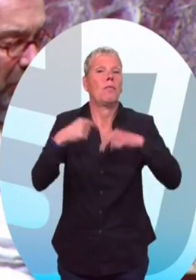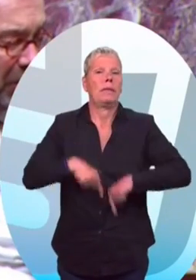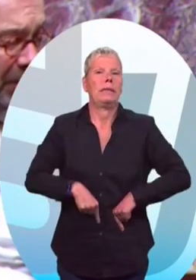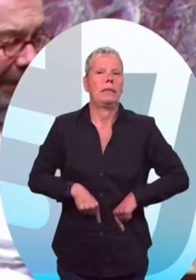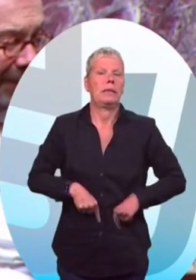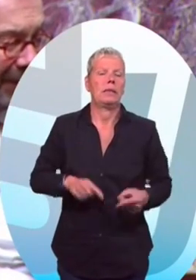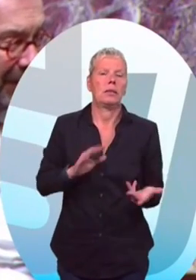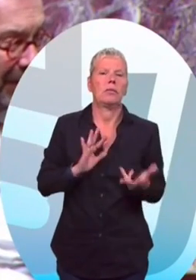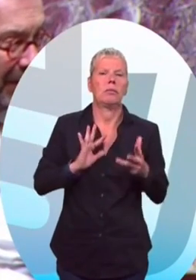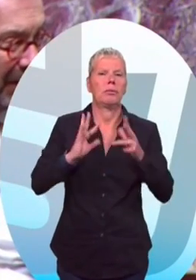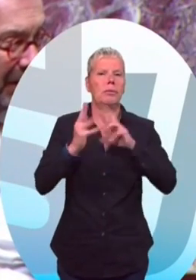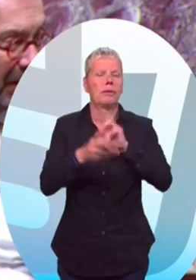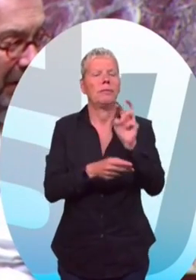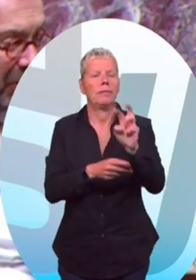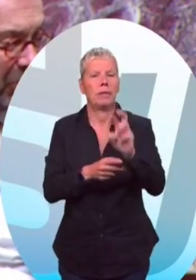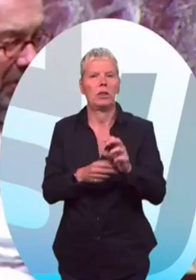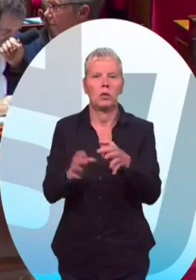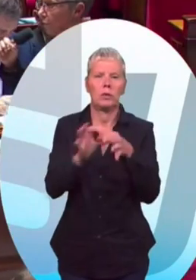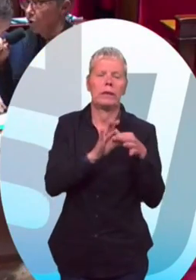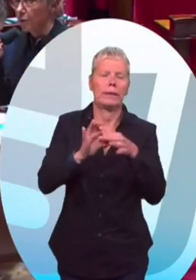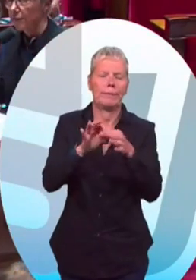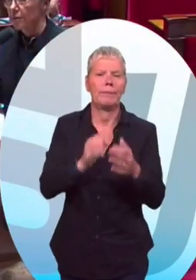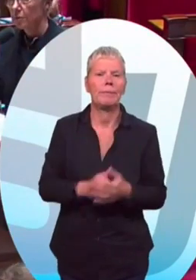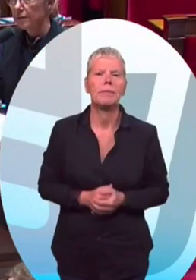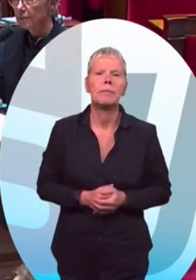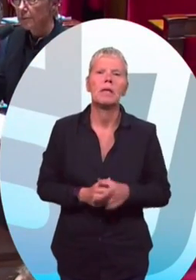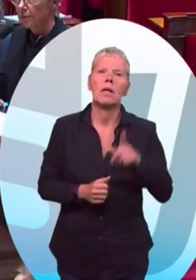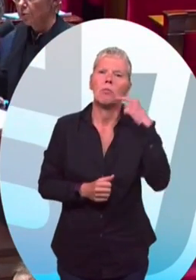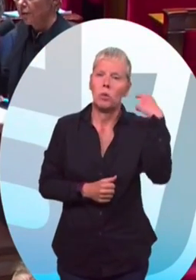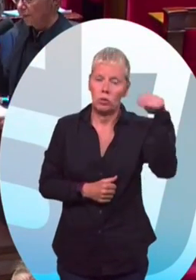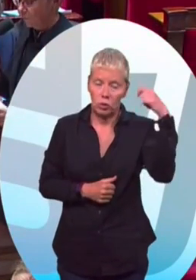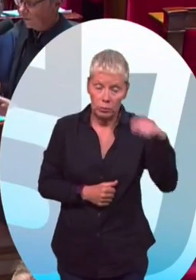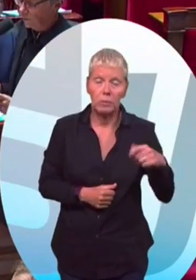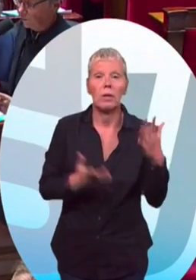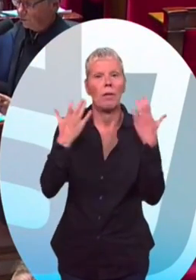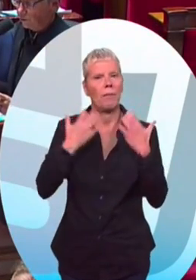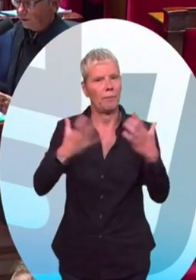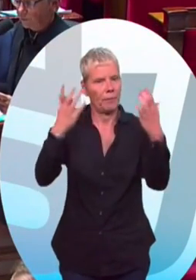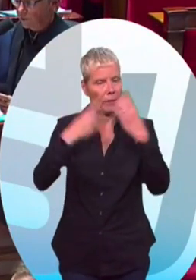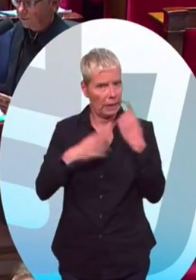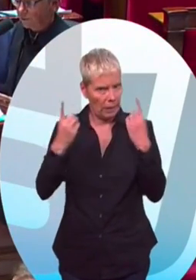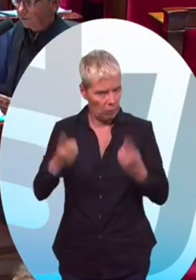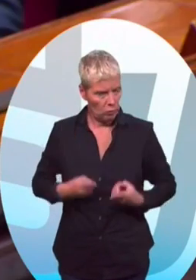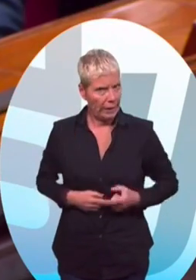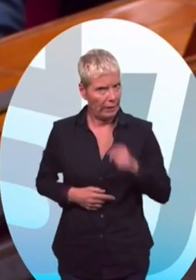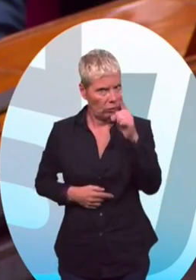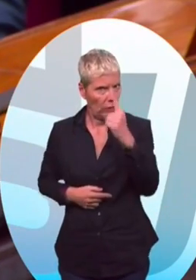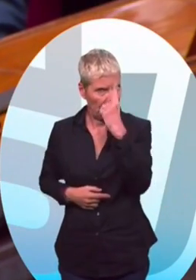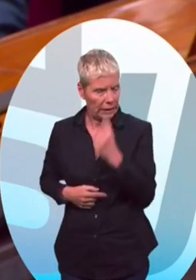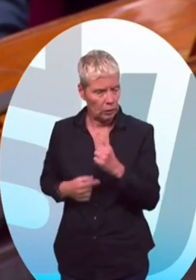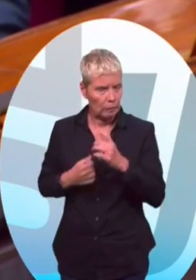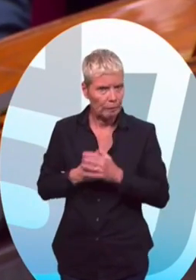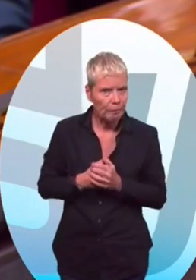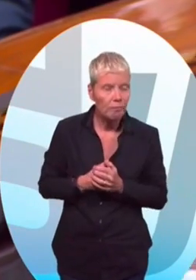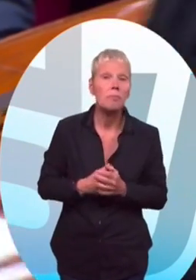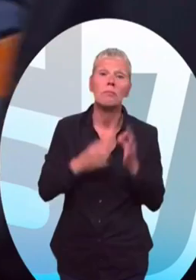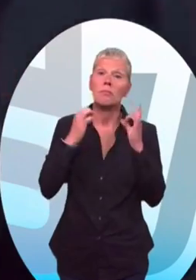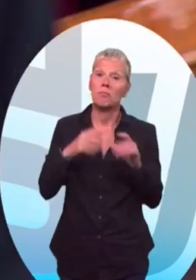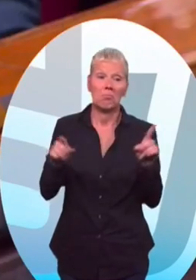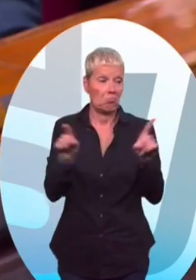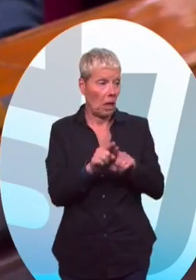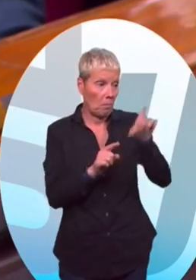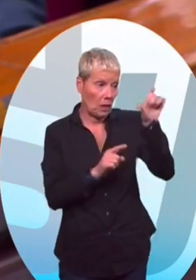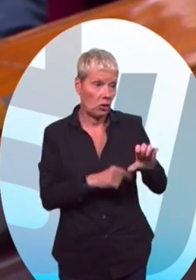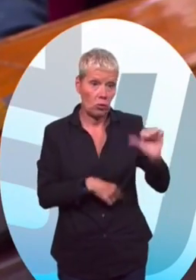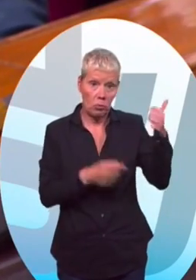la Transition écologique et solidaire. le Président, Mesdames et Messieurs les députés, Monsieur le député Vulfranc, comme le Premier ministre